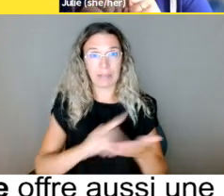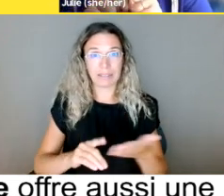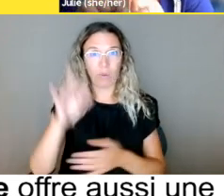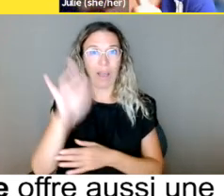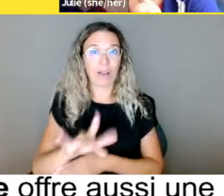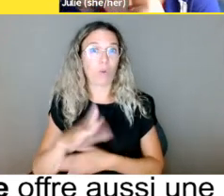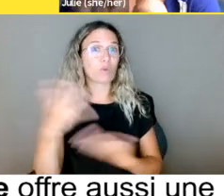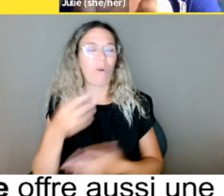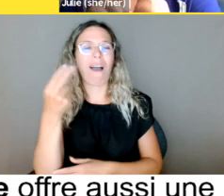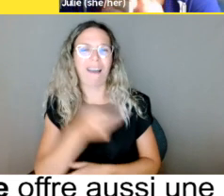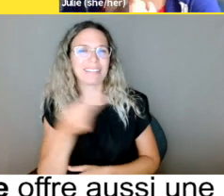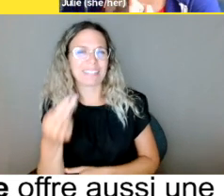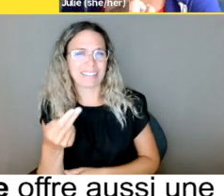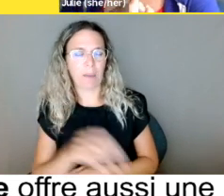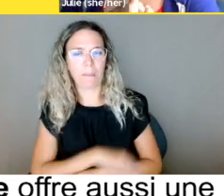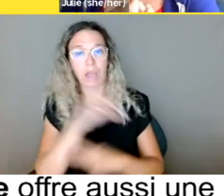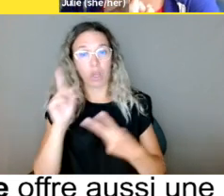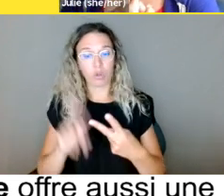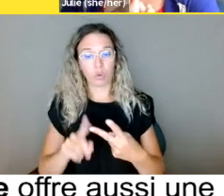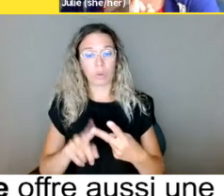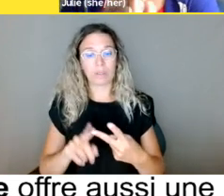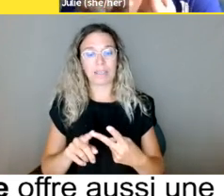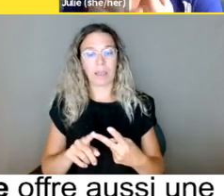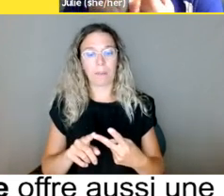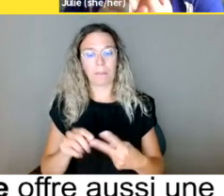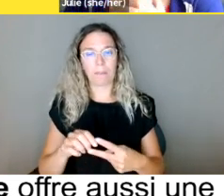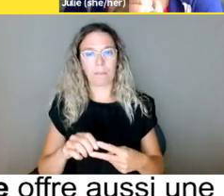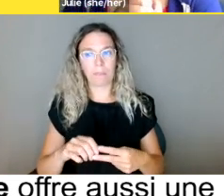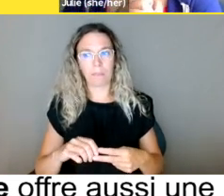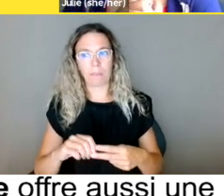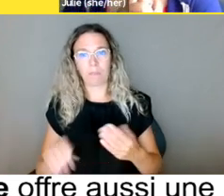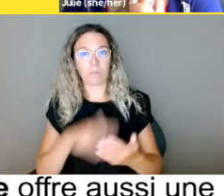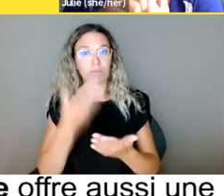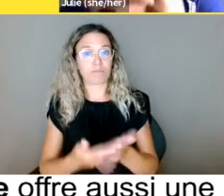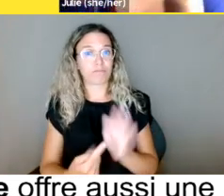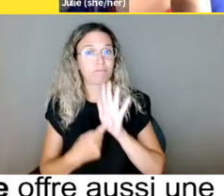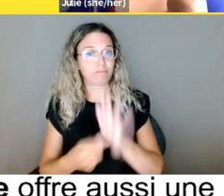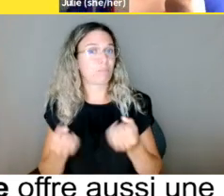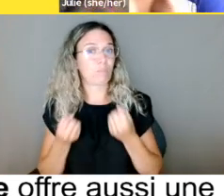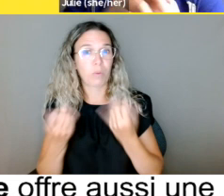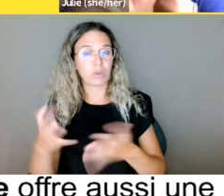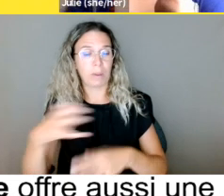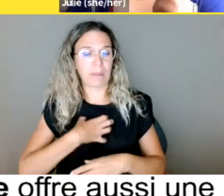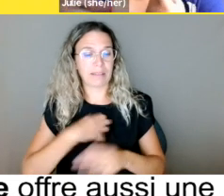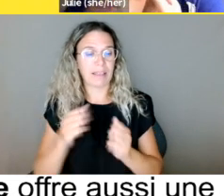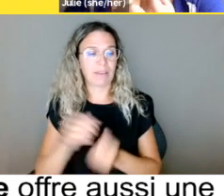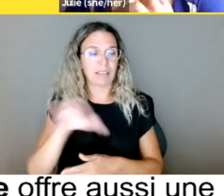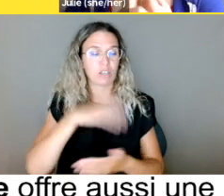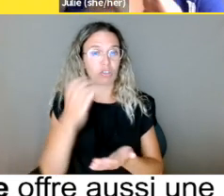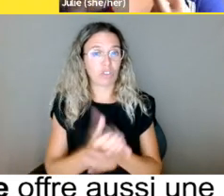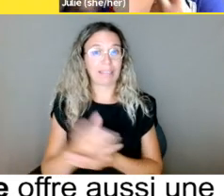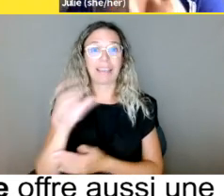première chose, c'est qu'il y eu une discrimination et que cette discrimination était en raison d'un handicap.